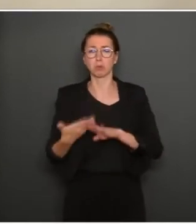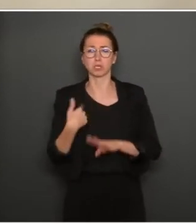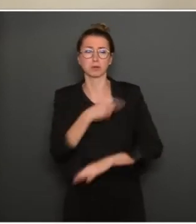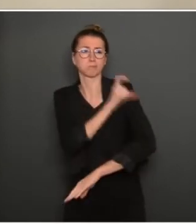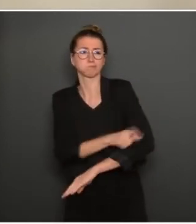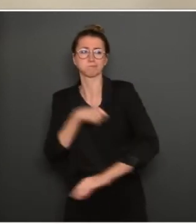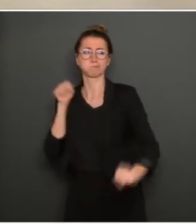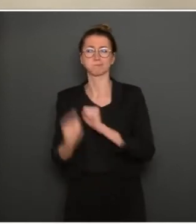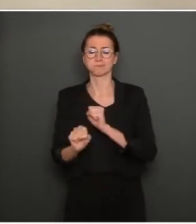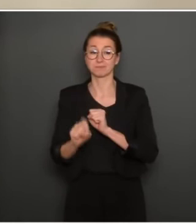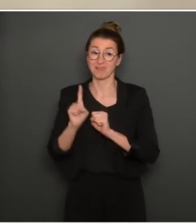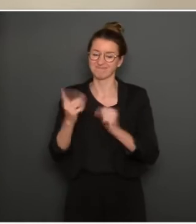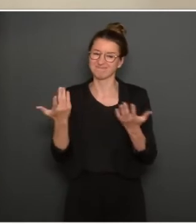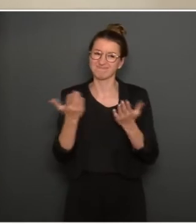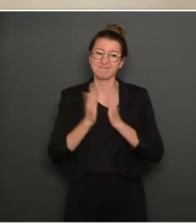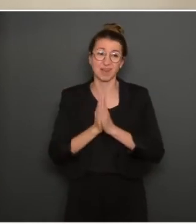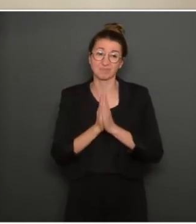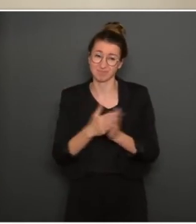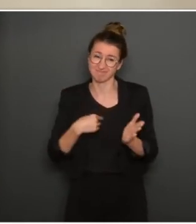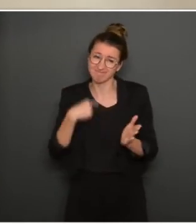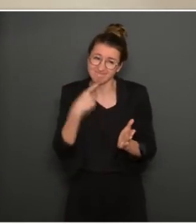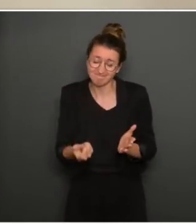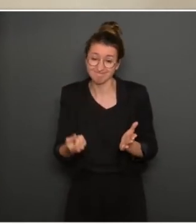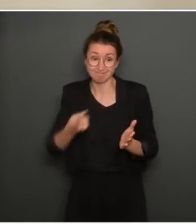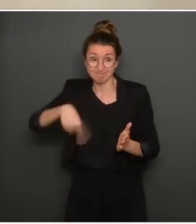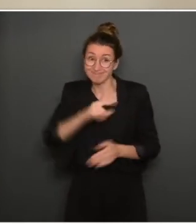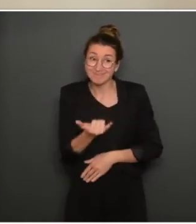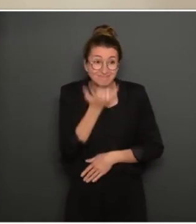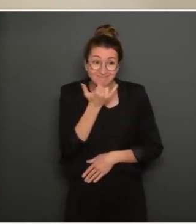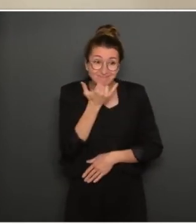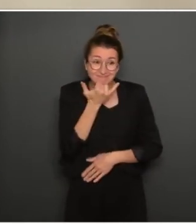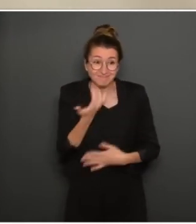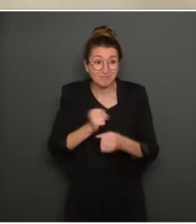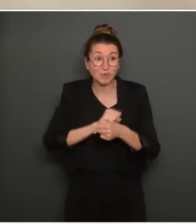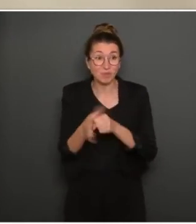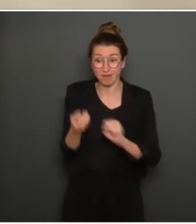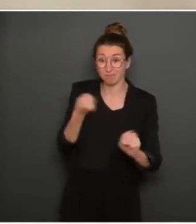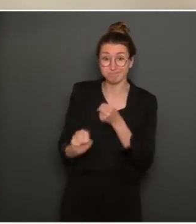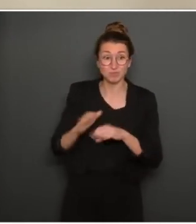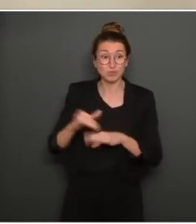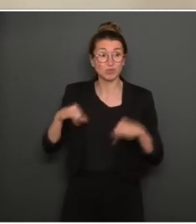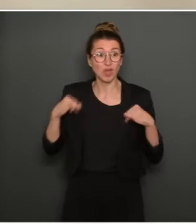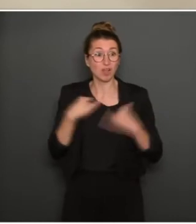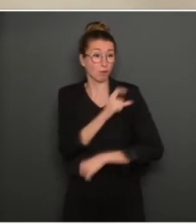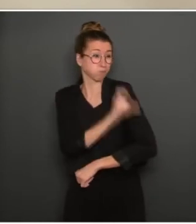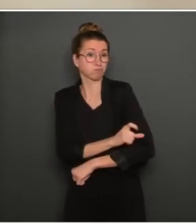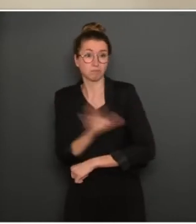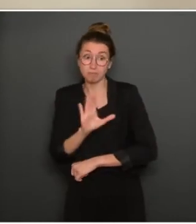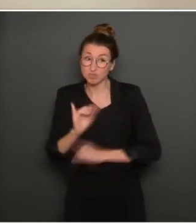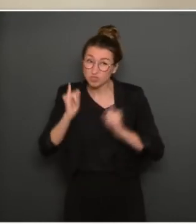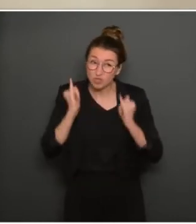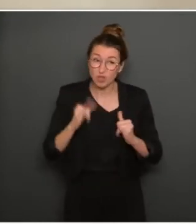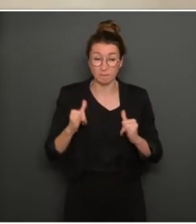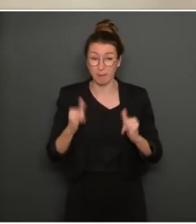c'est très important, c'est une erreur. Le virus n'est pas inoffensif, même quand on est un jeune adulte. De plus,